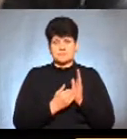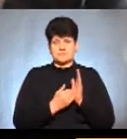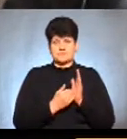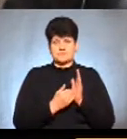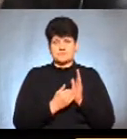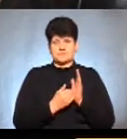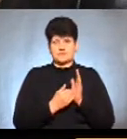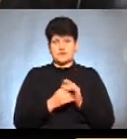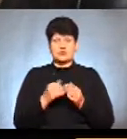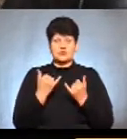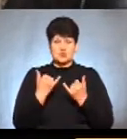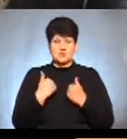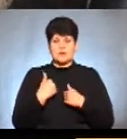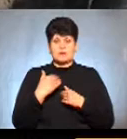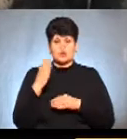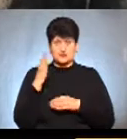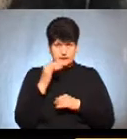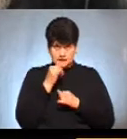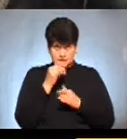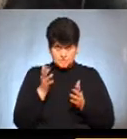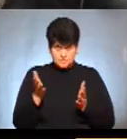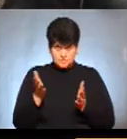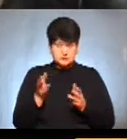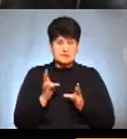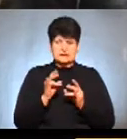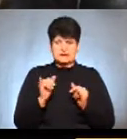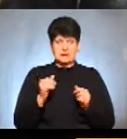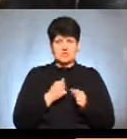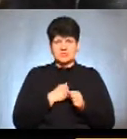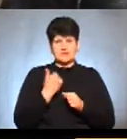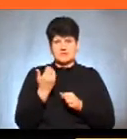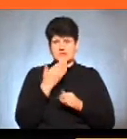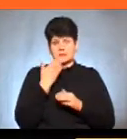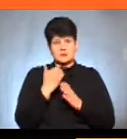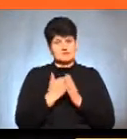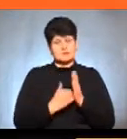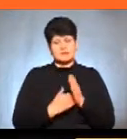Тобто сьогодні я проголосувати не зможу? Ні, на жаль, вас немає в списках.